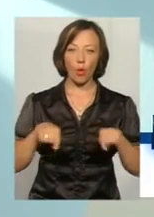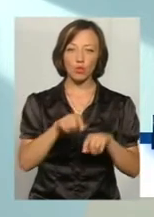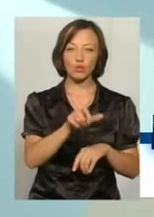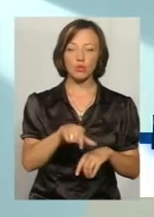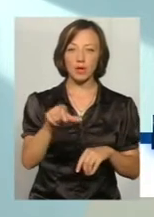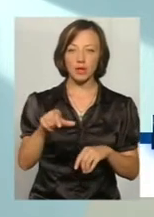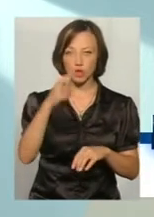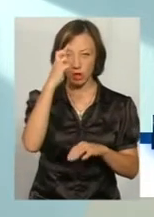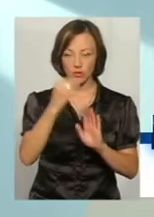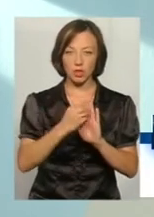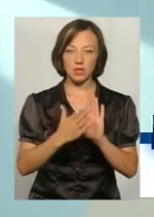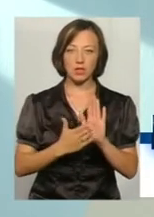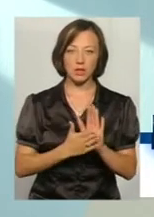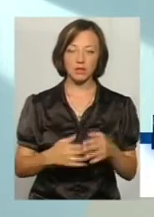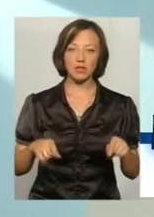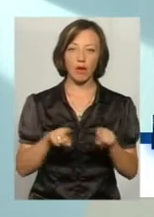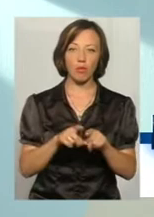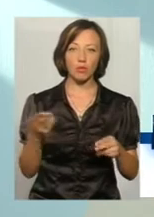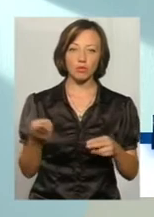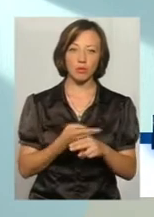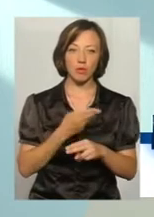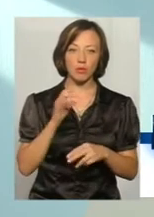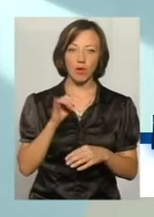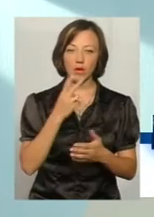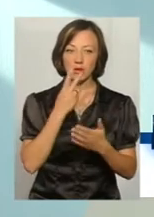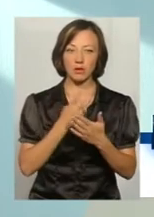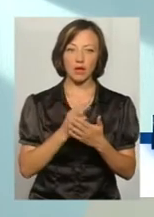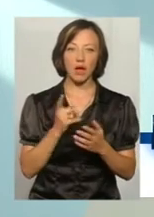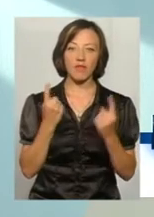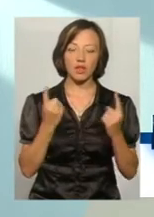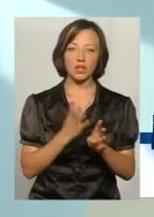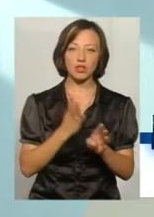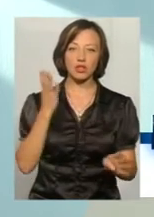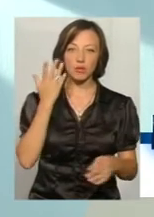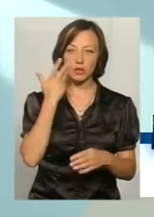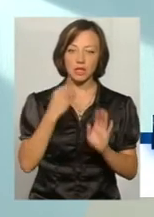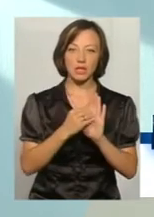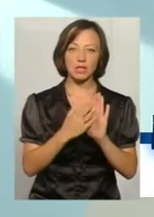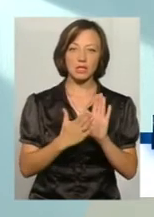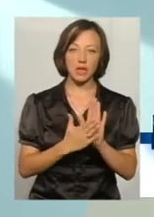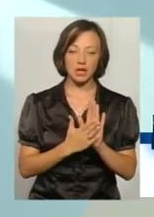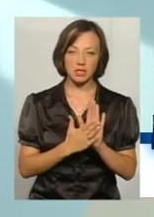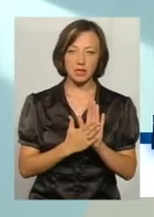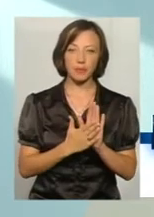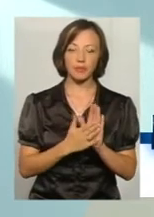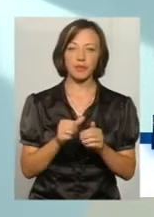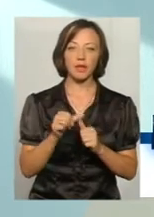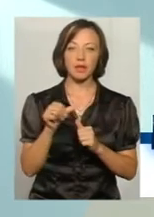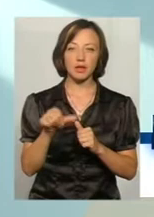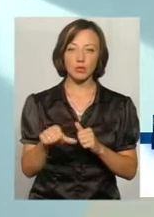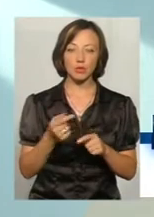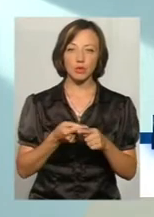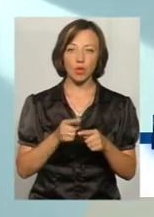і, як наслідок, ми позбулися такого явища негативного, як великі черги під час реєстрації нерухомості. Крім того,